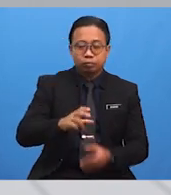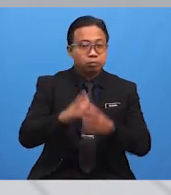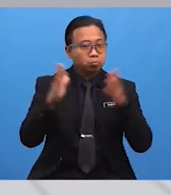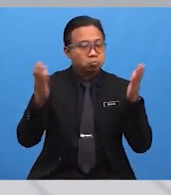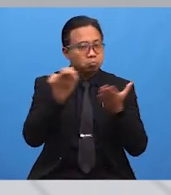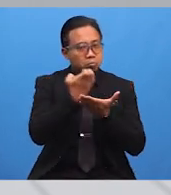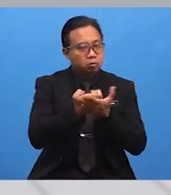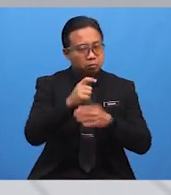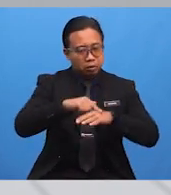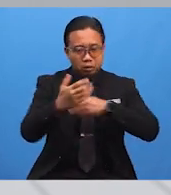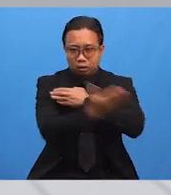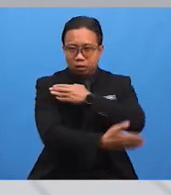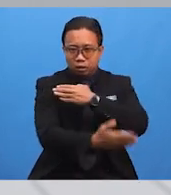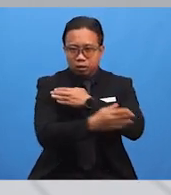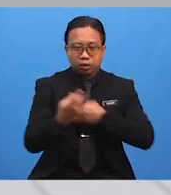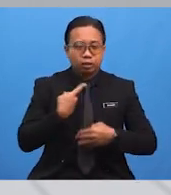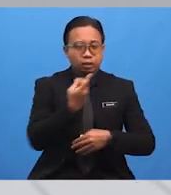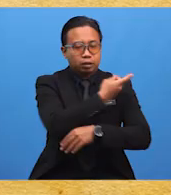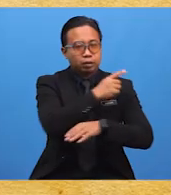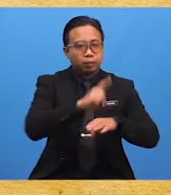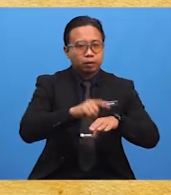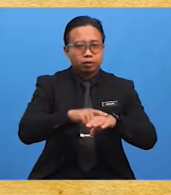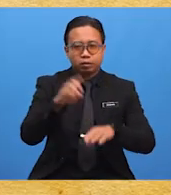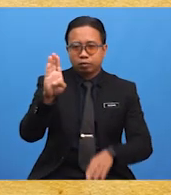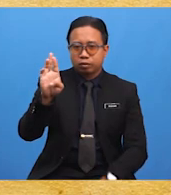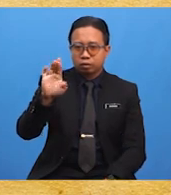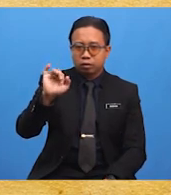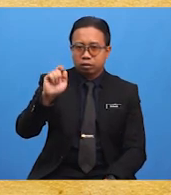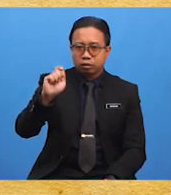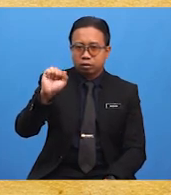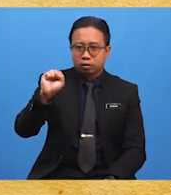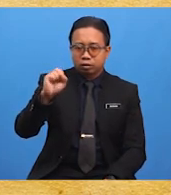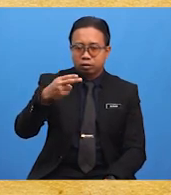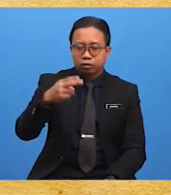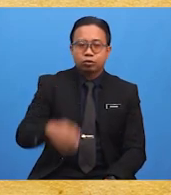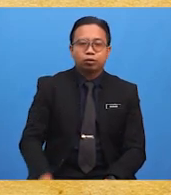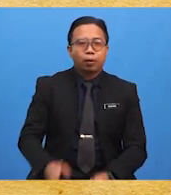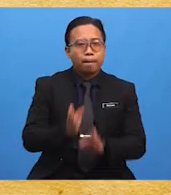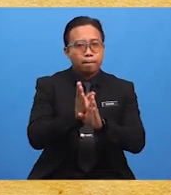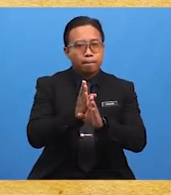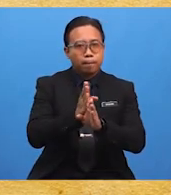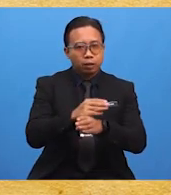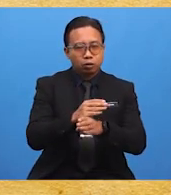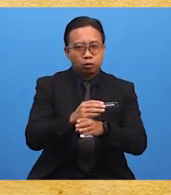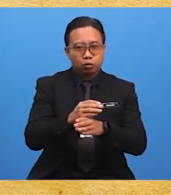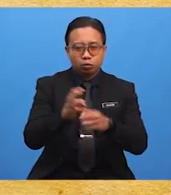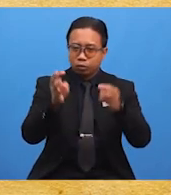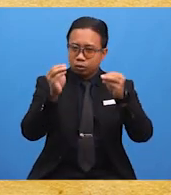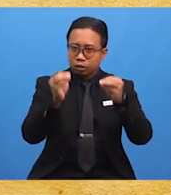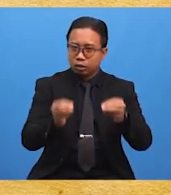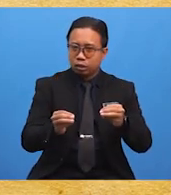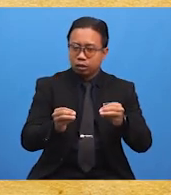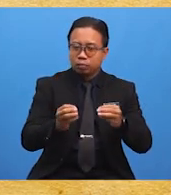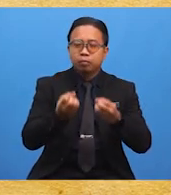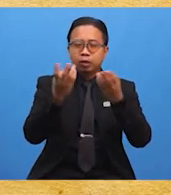negara kita semasa pentadbiran British iaitu pembentukan masyarakat perbilang kaum.